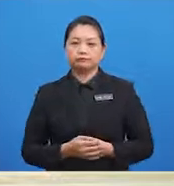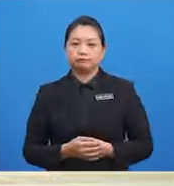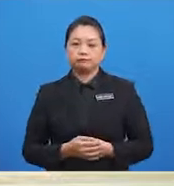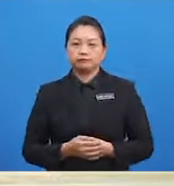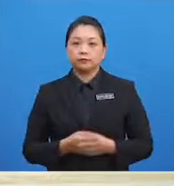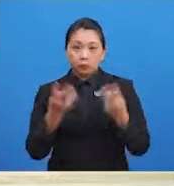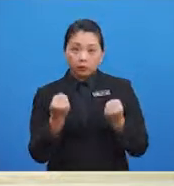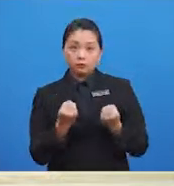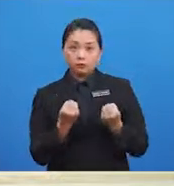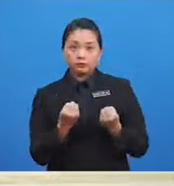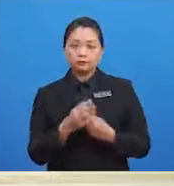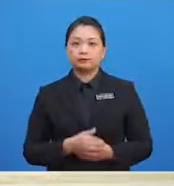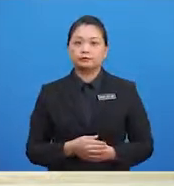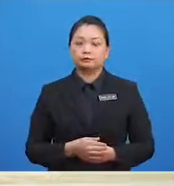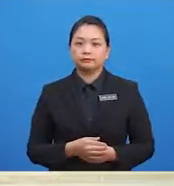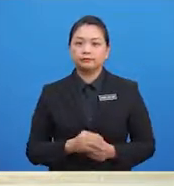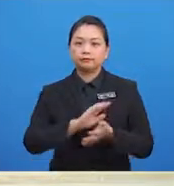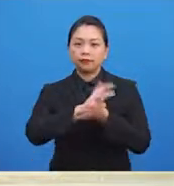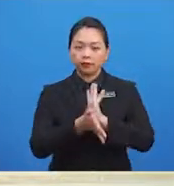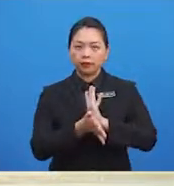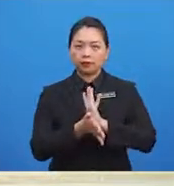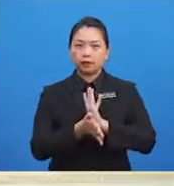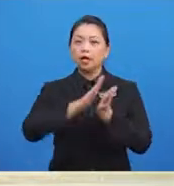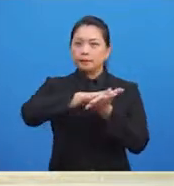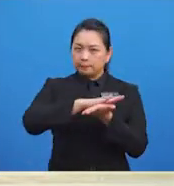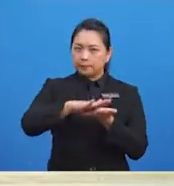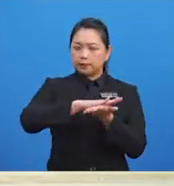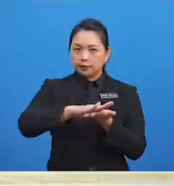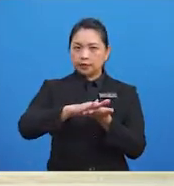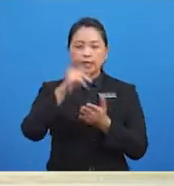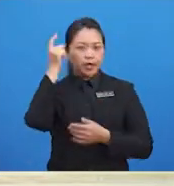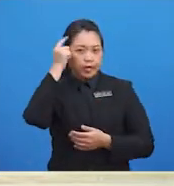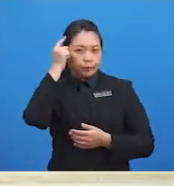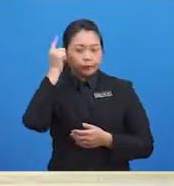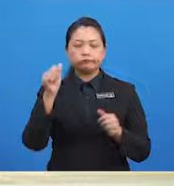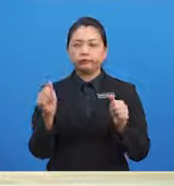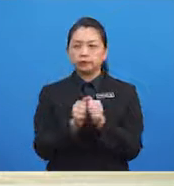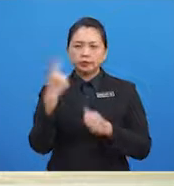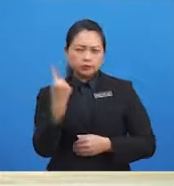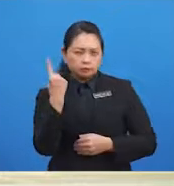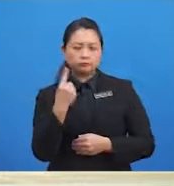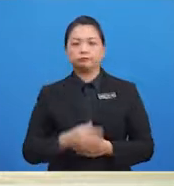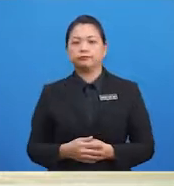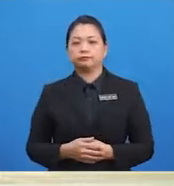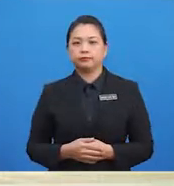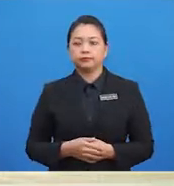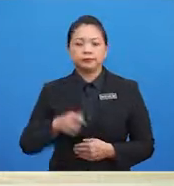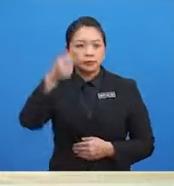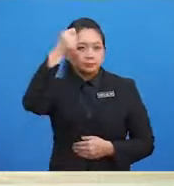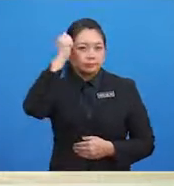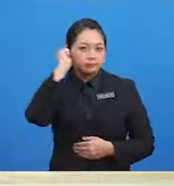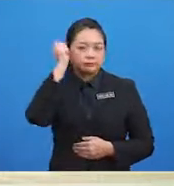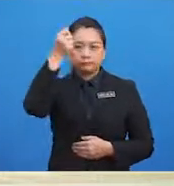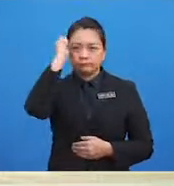Sikat rambut dengan rapi dan sentiasa ikat Atau gunting rambut untuk